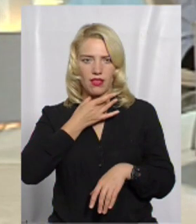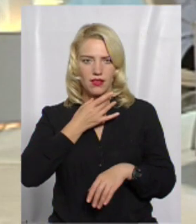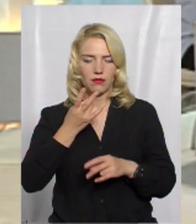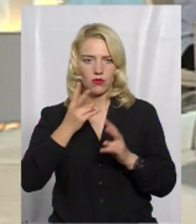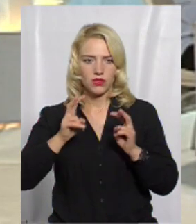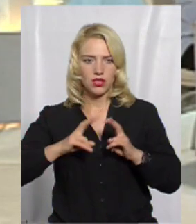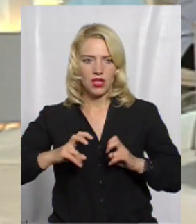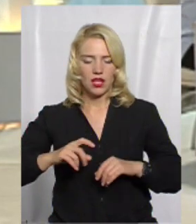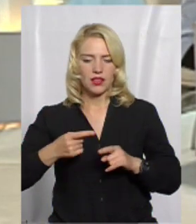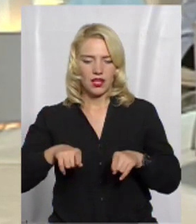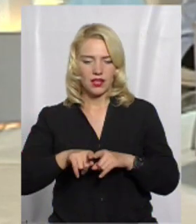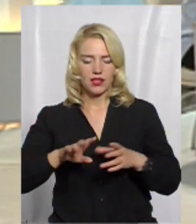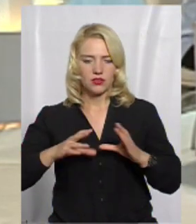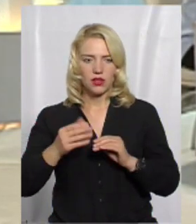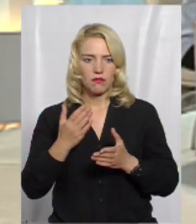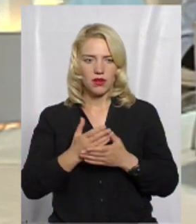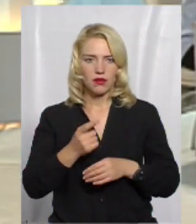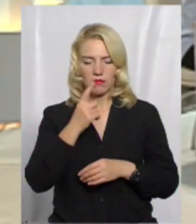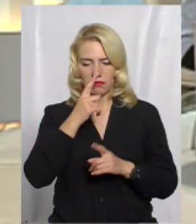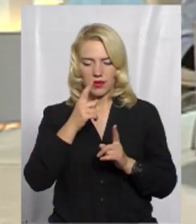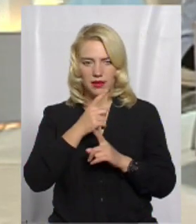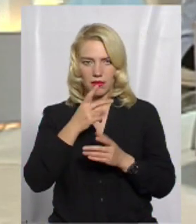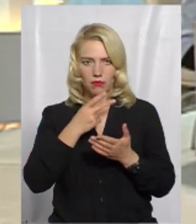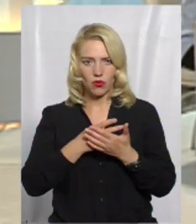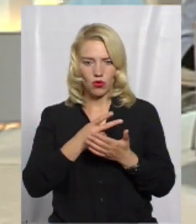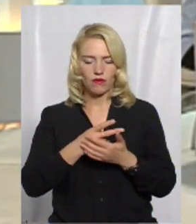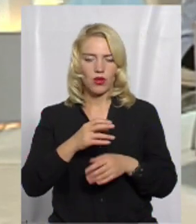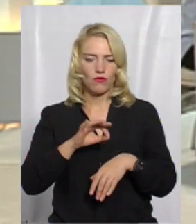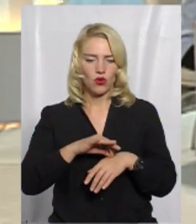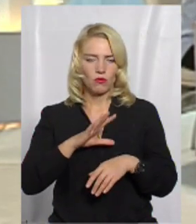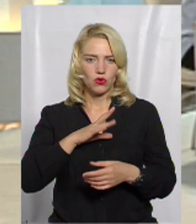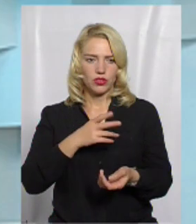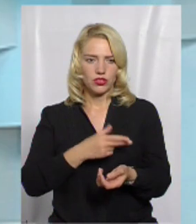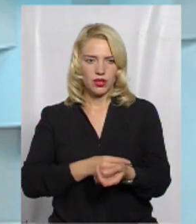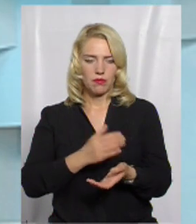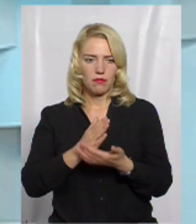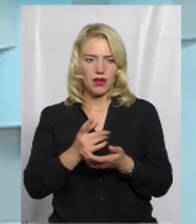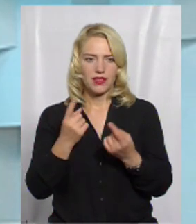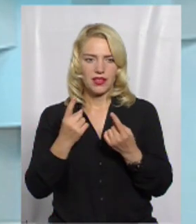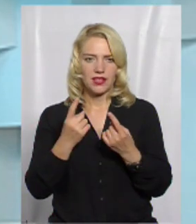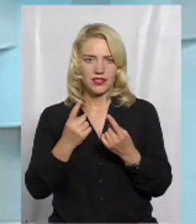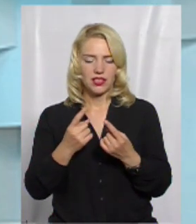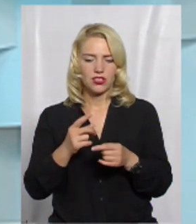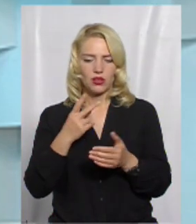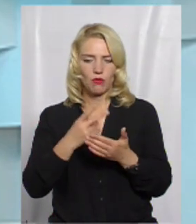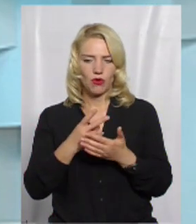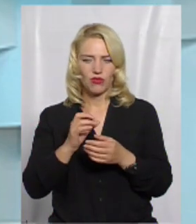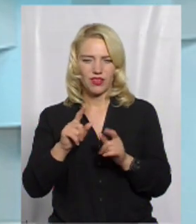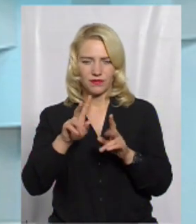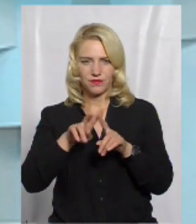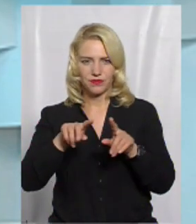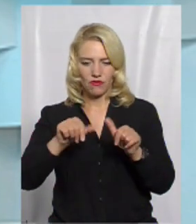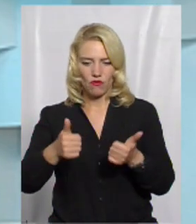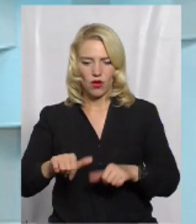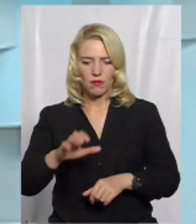результат, тому що можна мати мінімальні прояви хвороби, бути щепленим, мати незначні прояви такі в вигляді